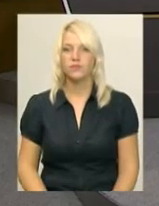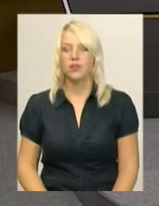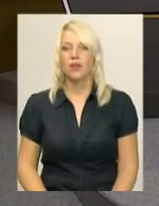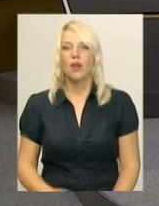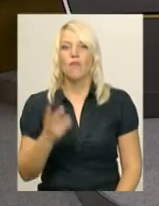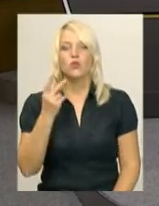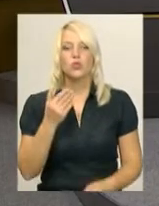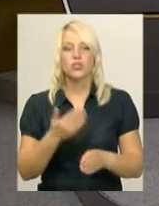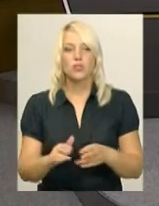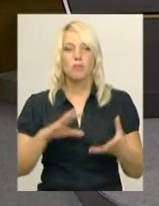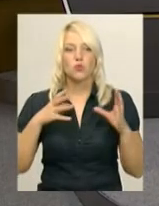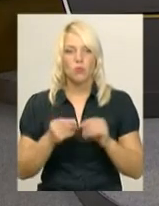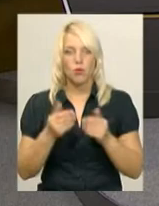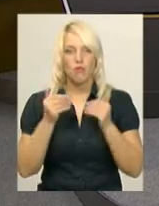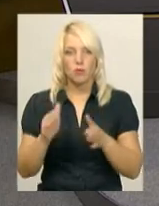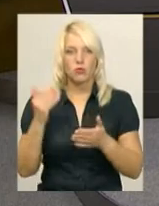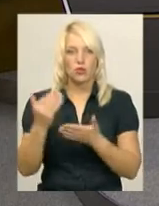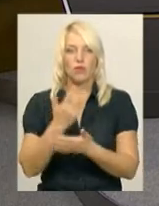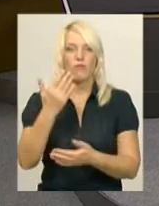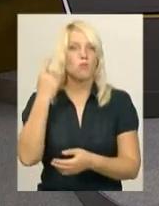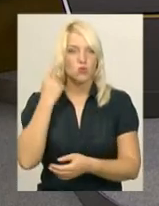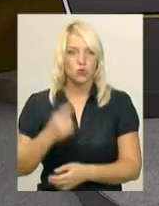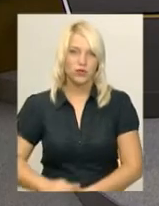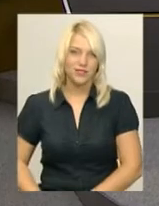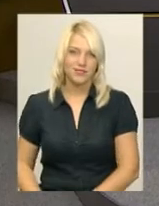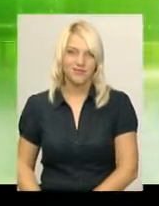У другій частині підсумкового випуску новин ви почуєте.